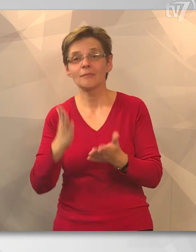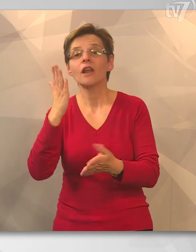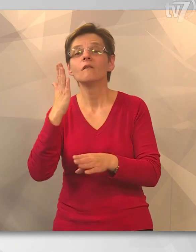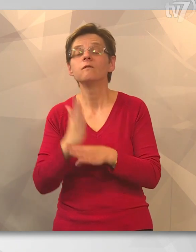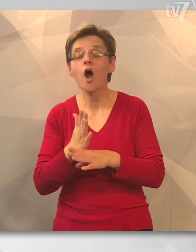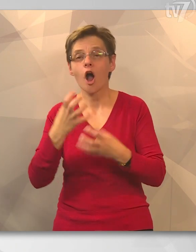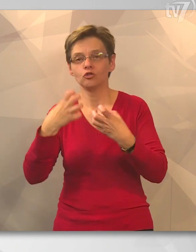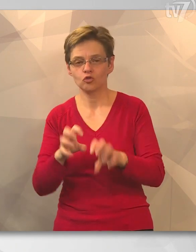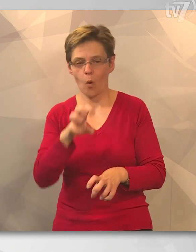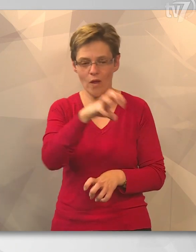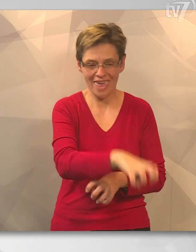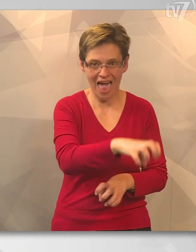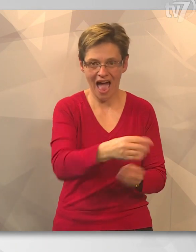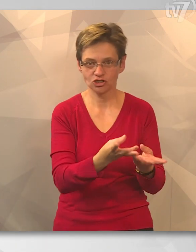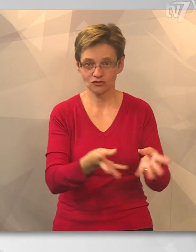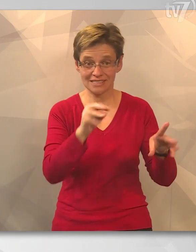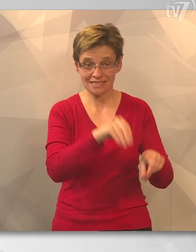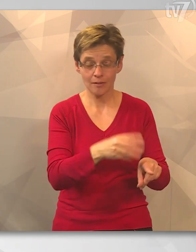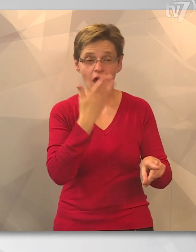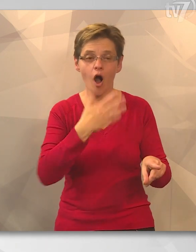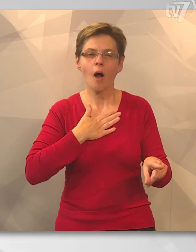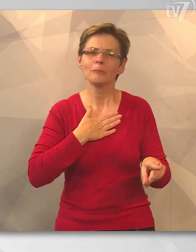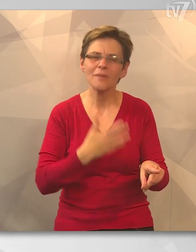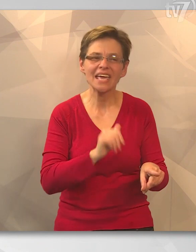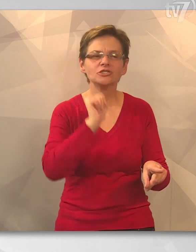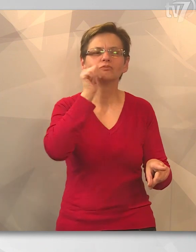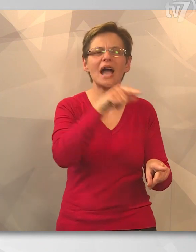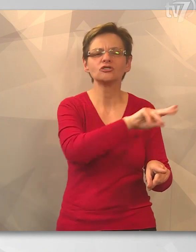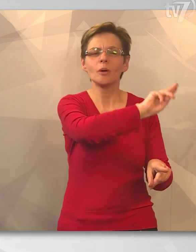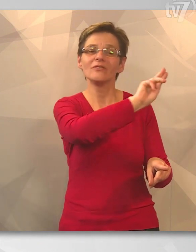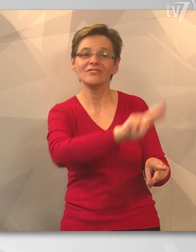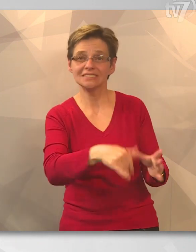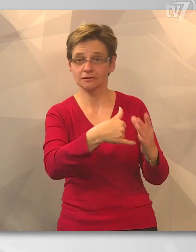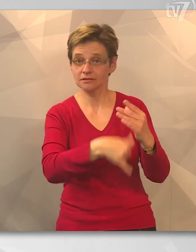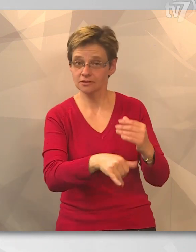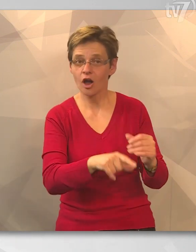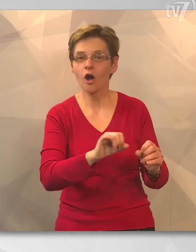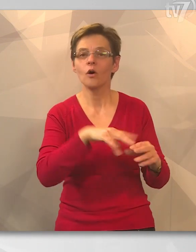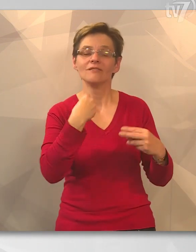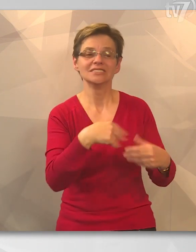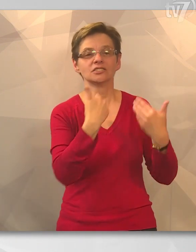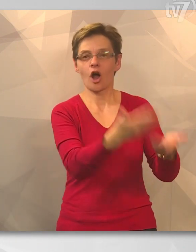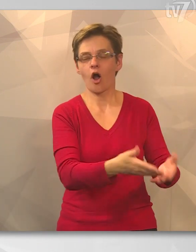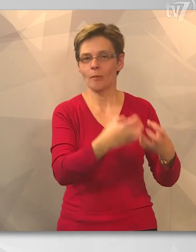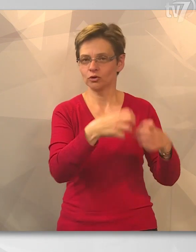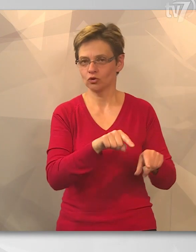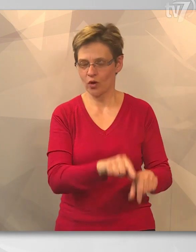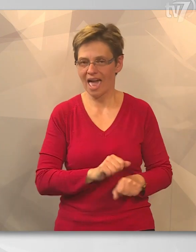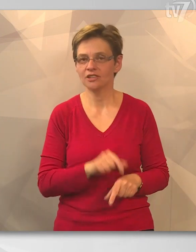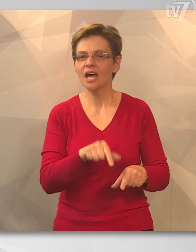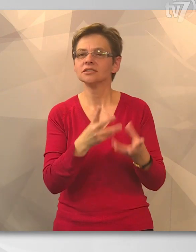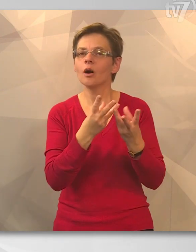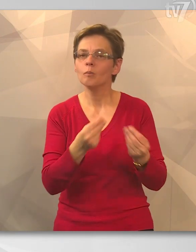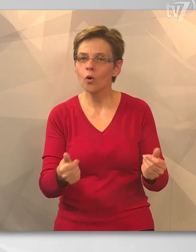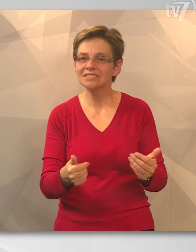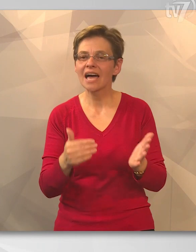esetben fa tojásokat raknak a fészekbe, így ha a tojó a következő nap újrakotlik, akkor visszakapja a tojásait.